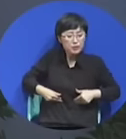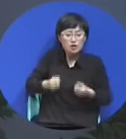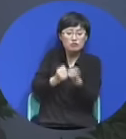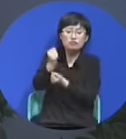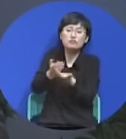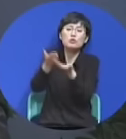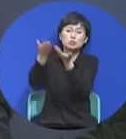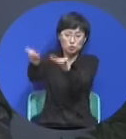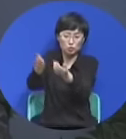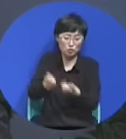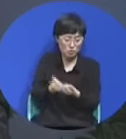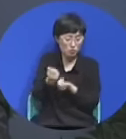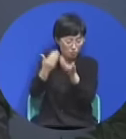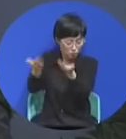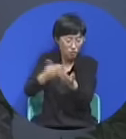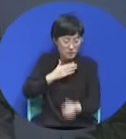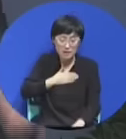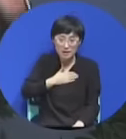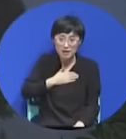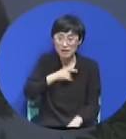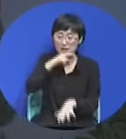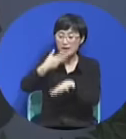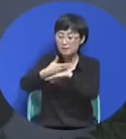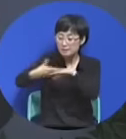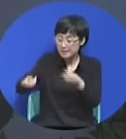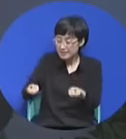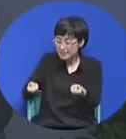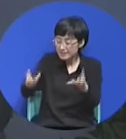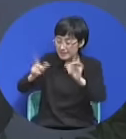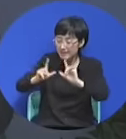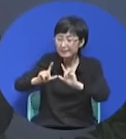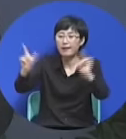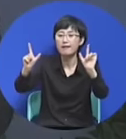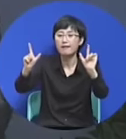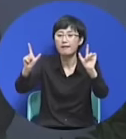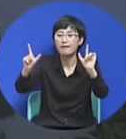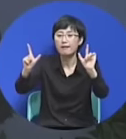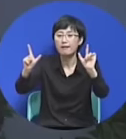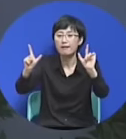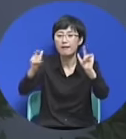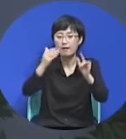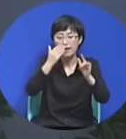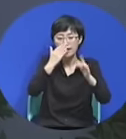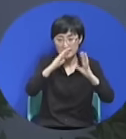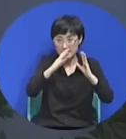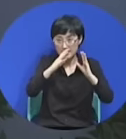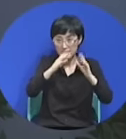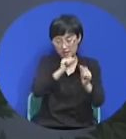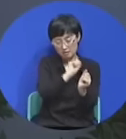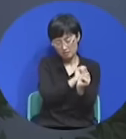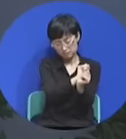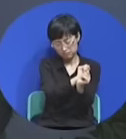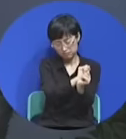그리고 얘기해라. 피제사 드리는 날 이스라엘 민족은 해방되어 나올 것이다.